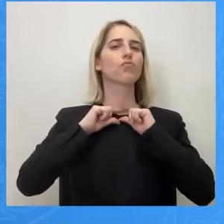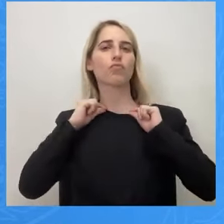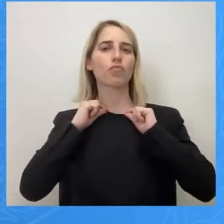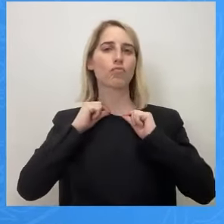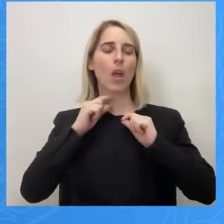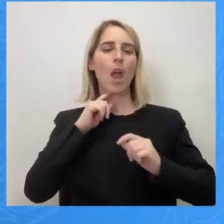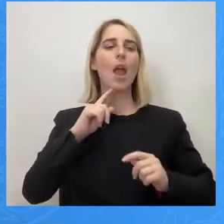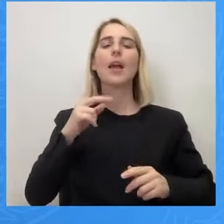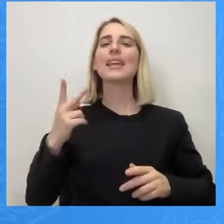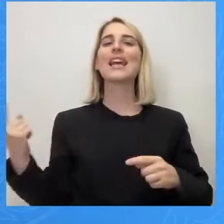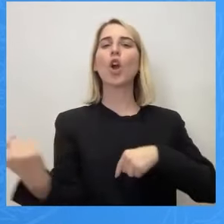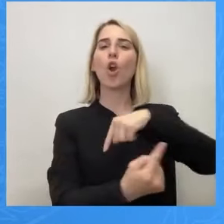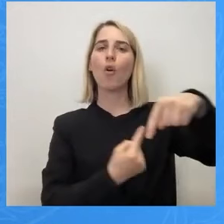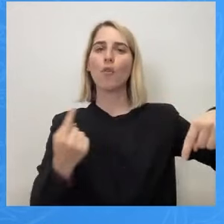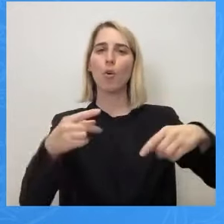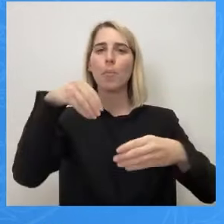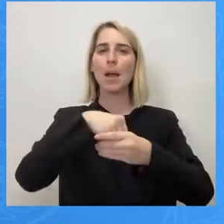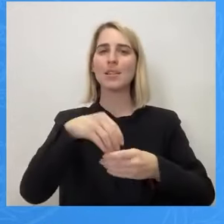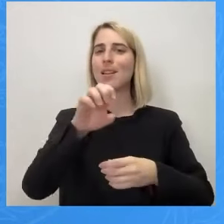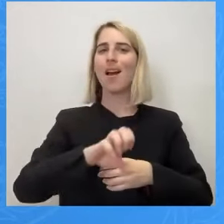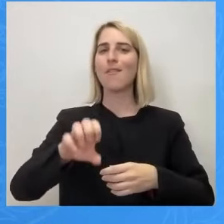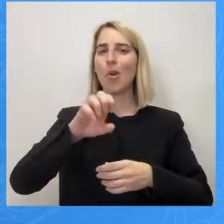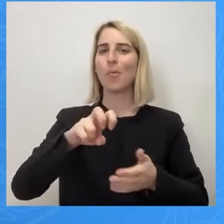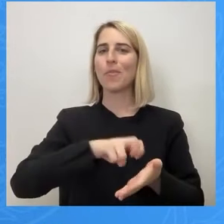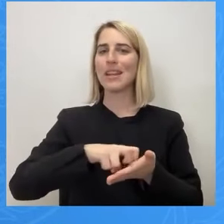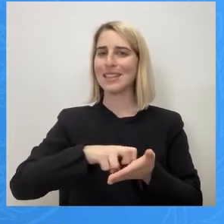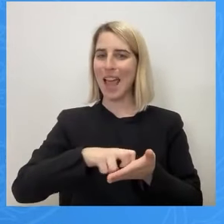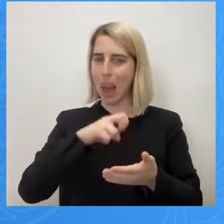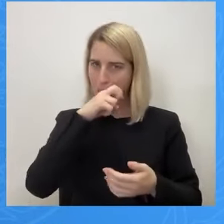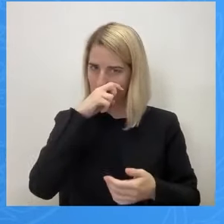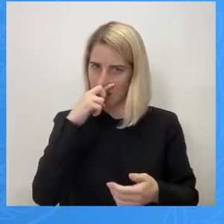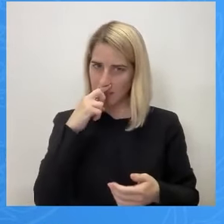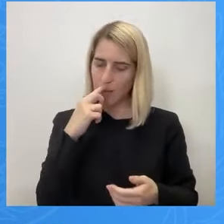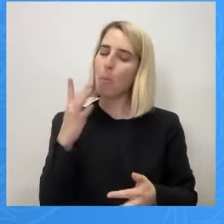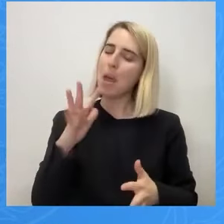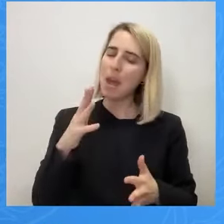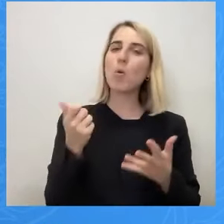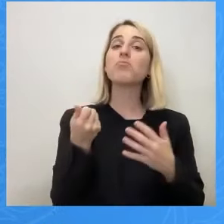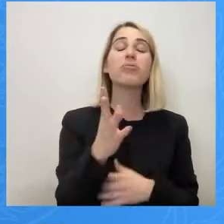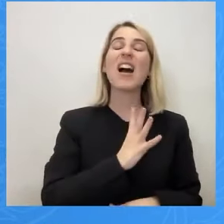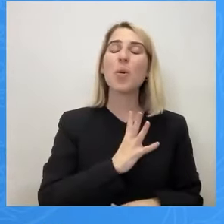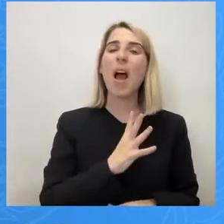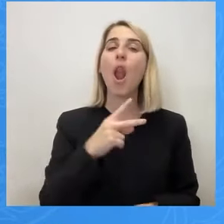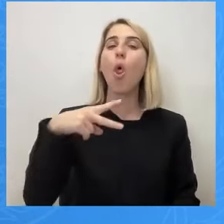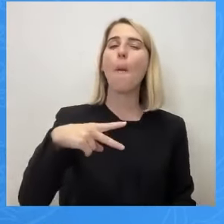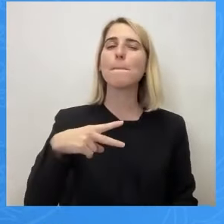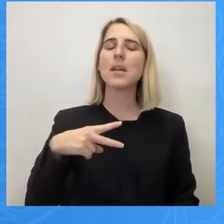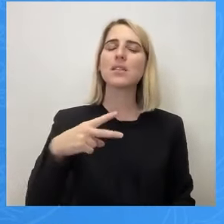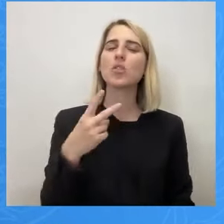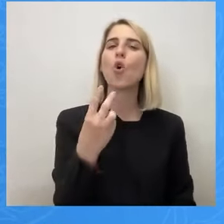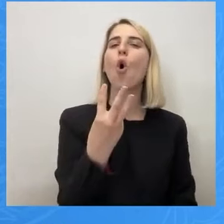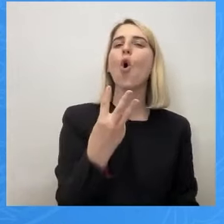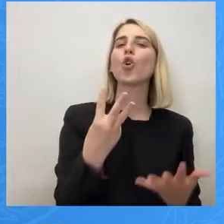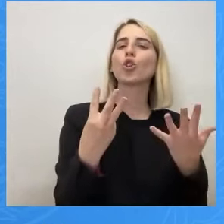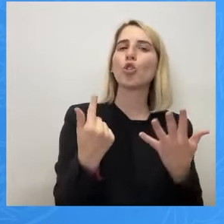αναφέρω, γνωστές. 8,5 με 9.000 λομπίστες ή τι ποσοστό από τους